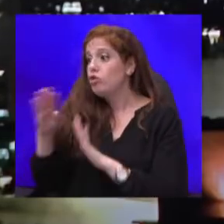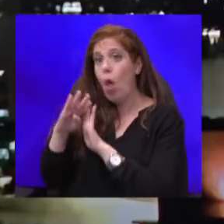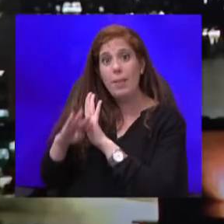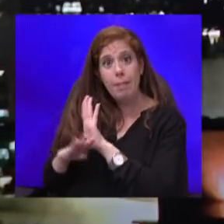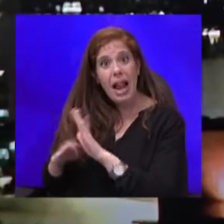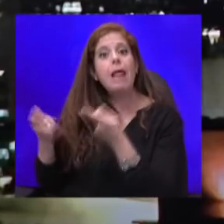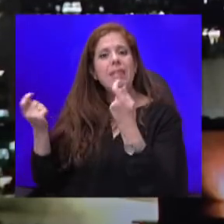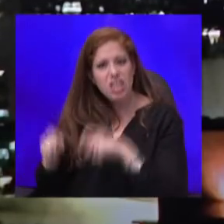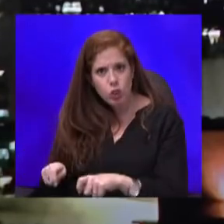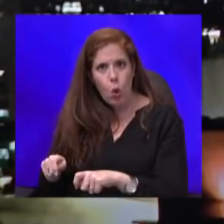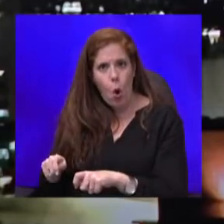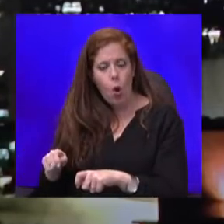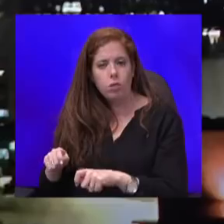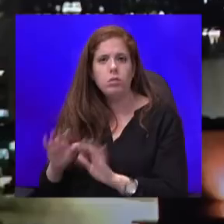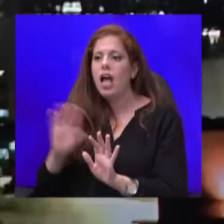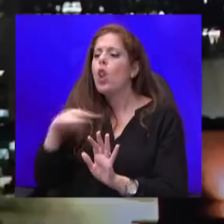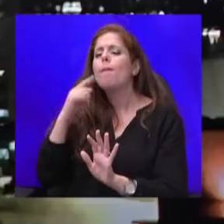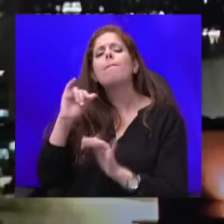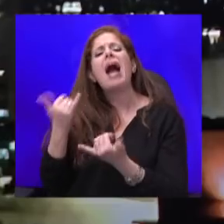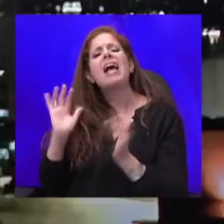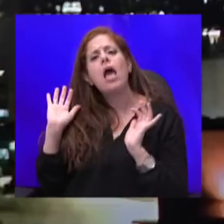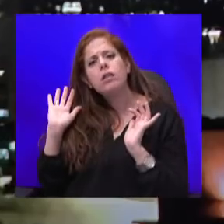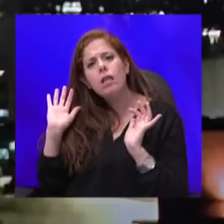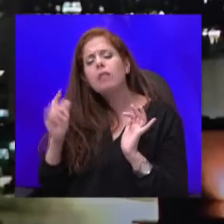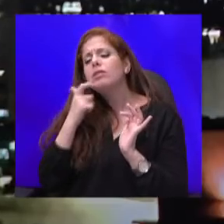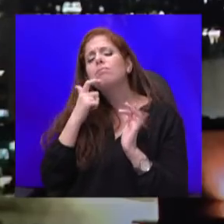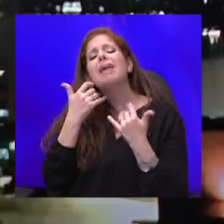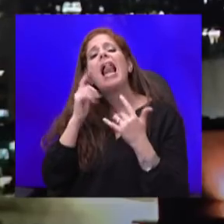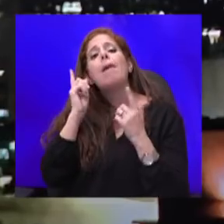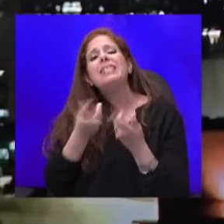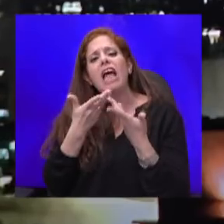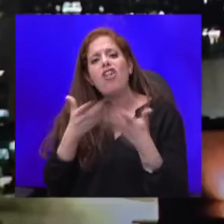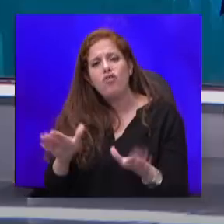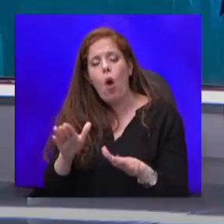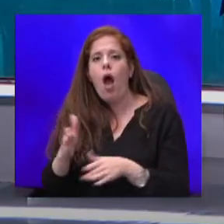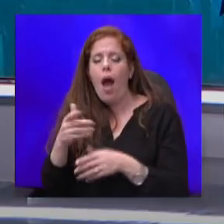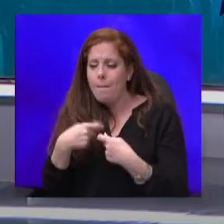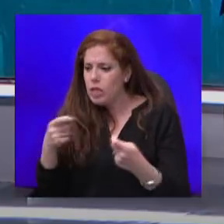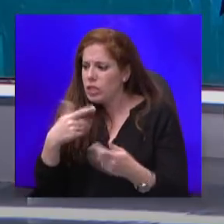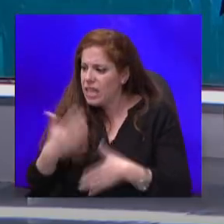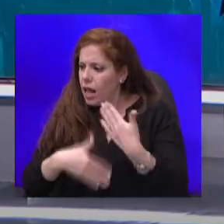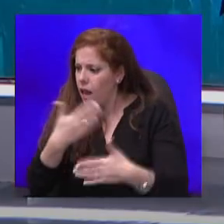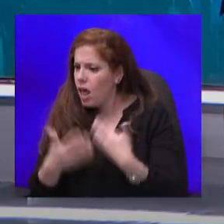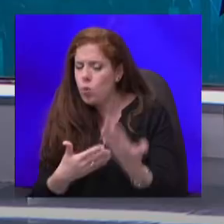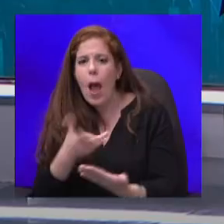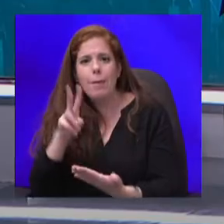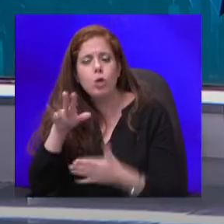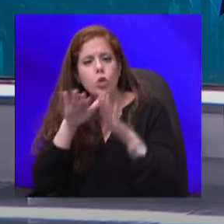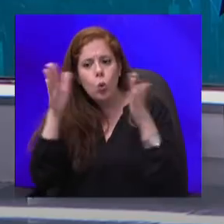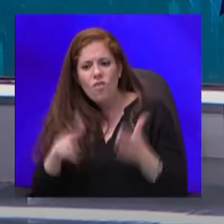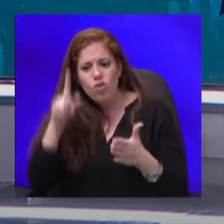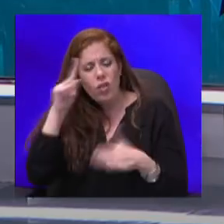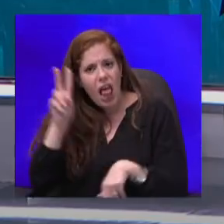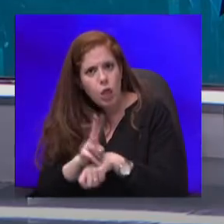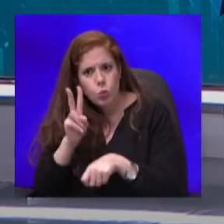מה כן, אני בא להסביר למה צריכים לפתוח, אנחנו צריכים להניע את המשק, אם יש גוף שיודע לשמור, או גופים שיודעים לשמור על כללים